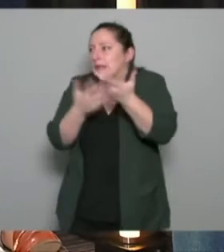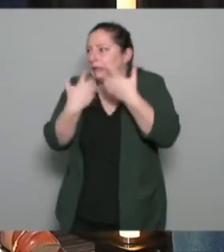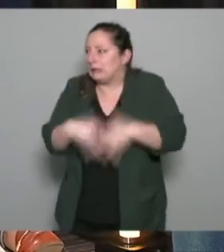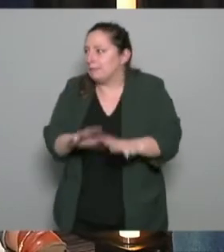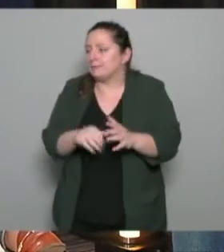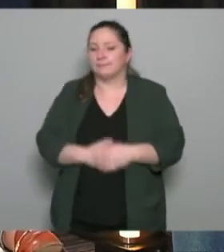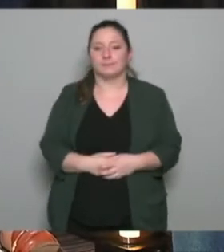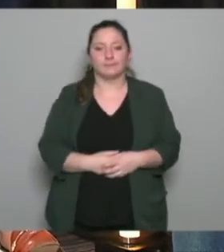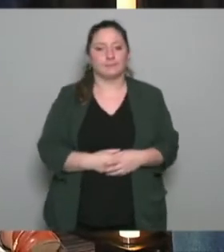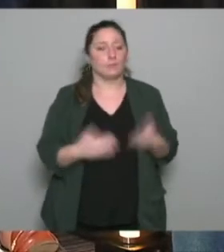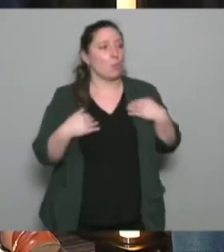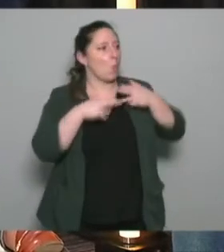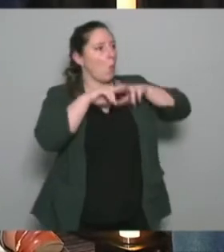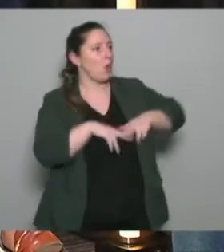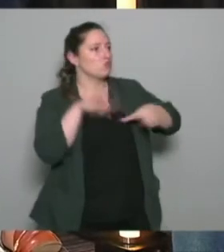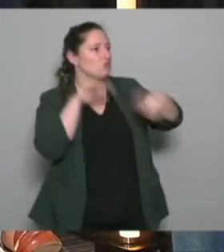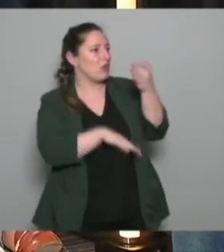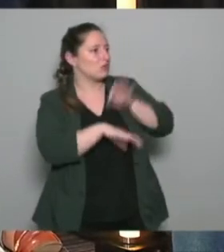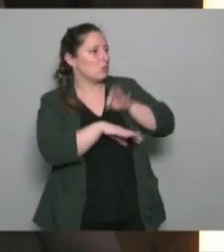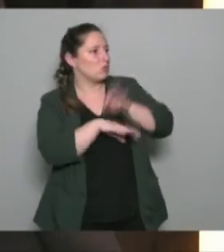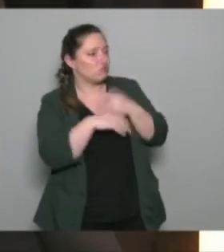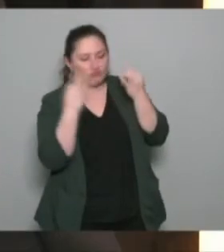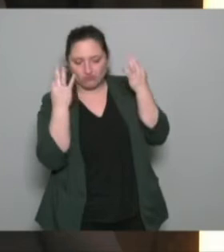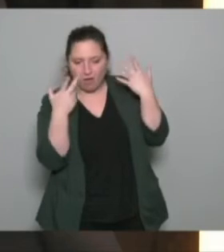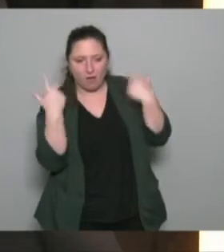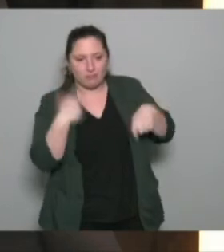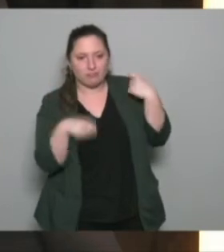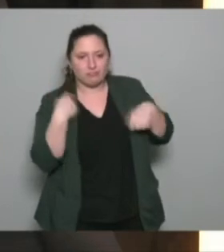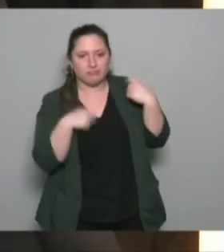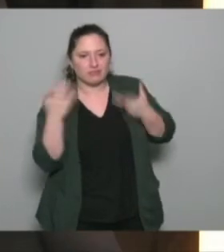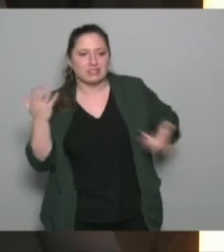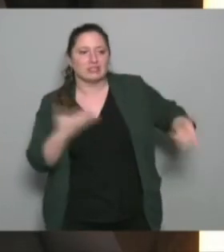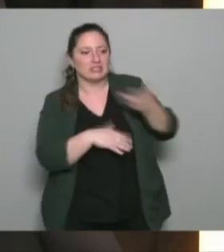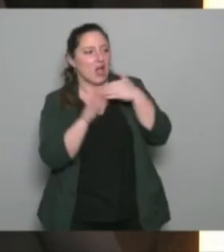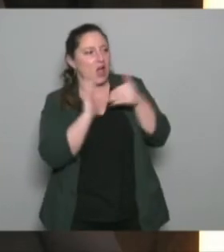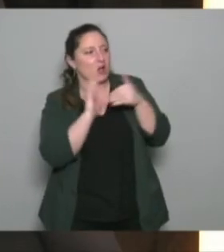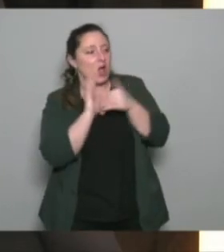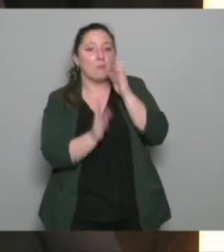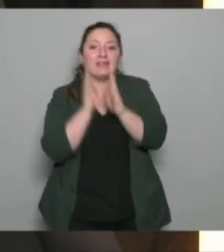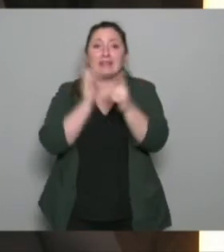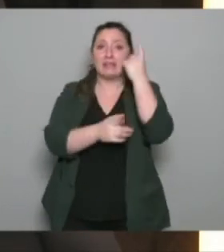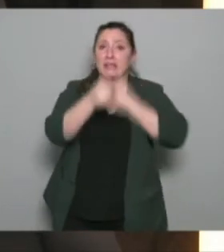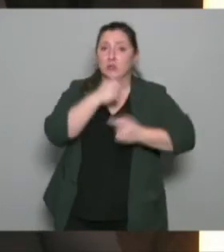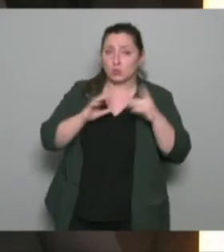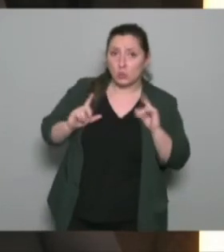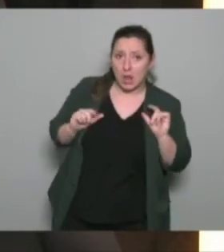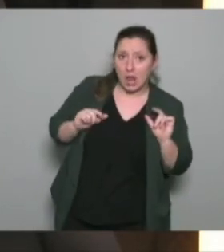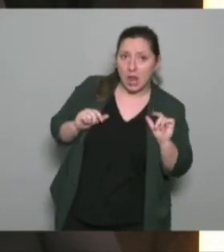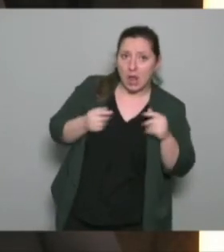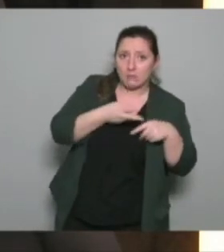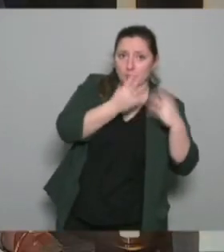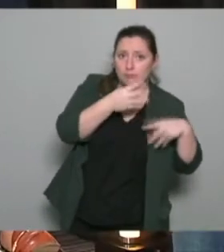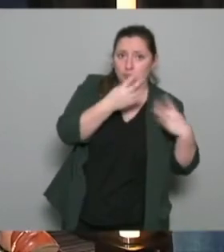il nous reste un petit quart d'heure donc on a largement le temps de peut-être répondre aux questions est-ce qu'on a beaucoup de questions